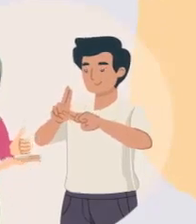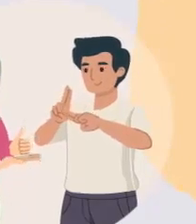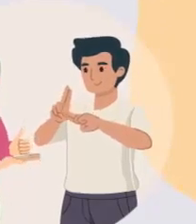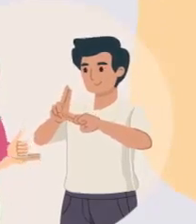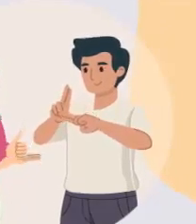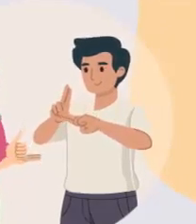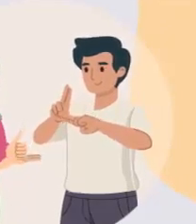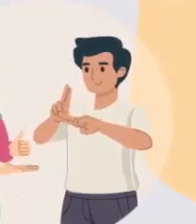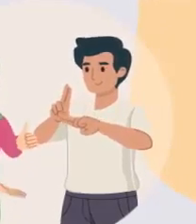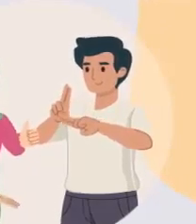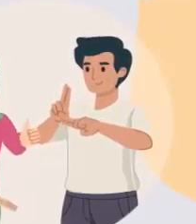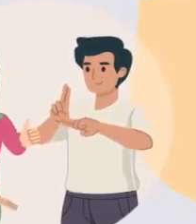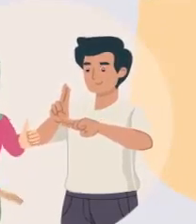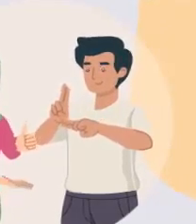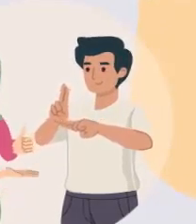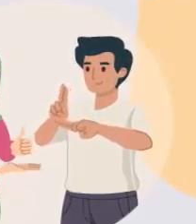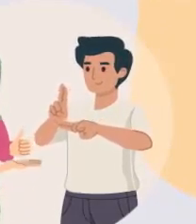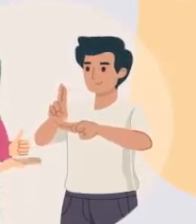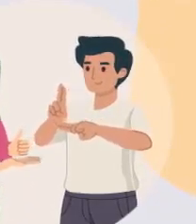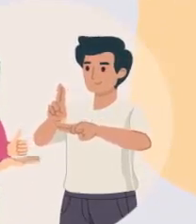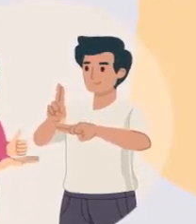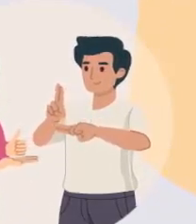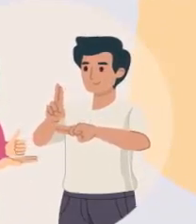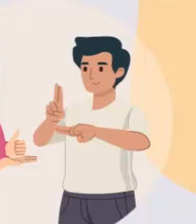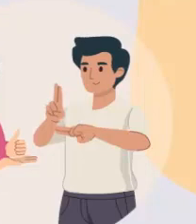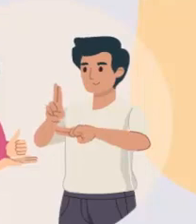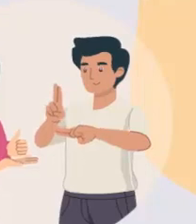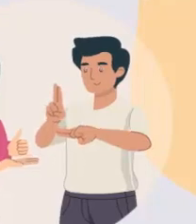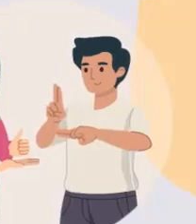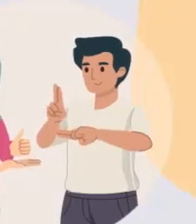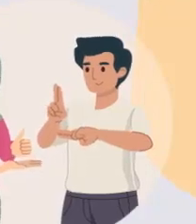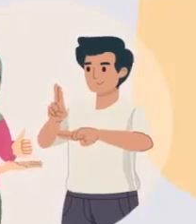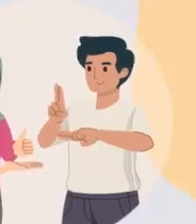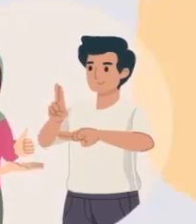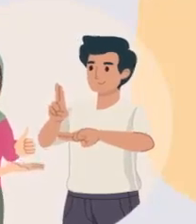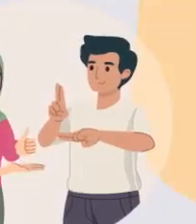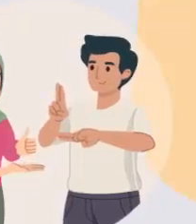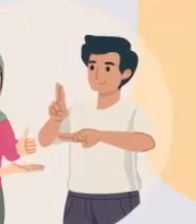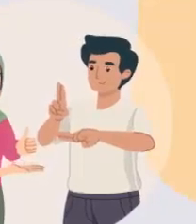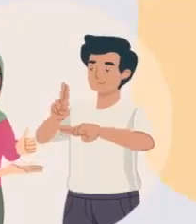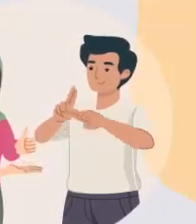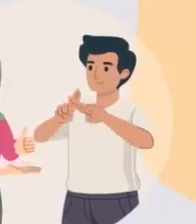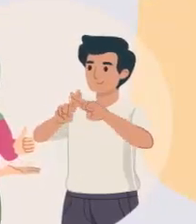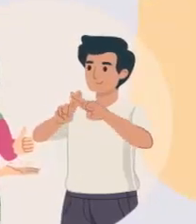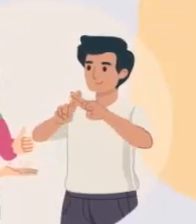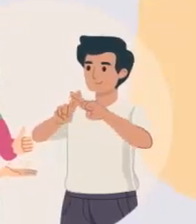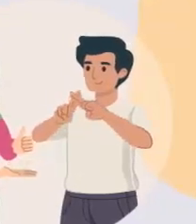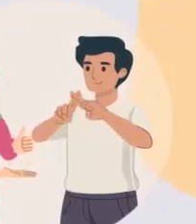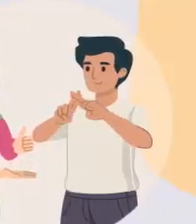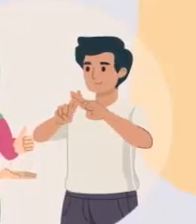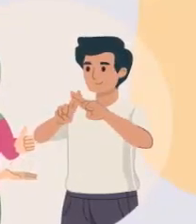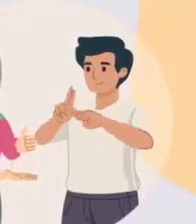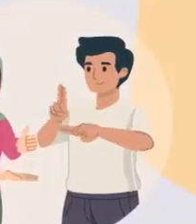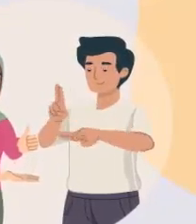-14-74-22 مركز حلبة 26-69-40-12